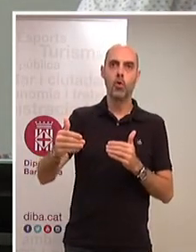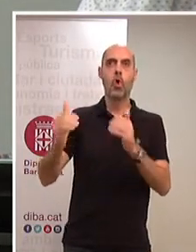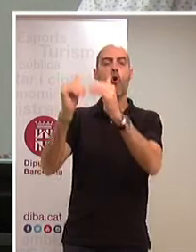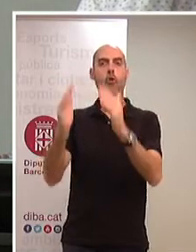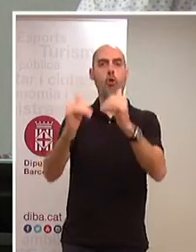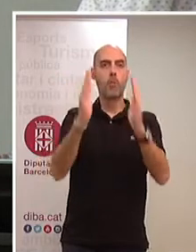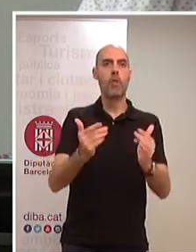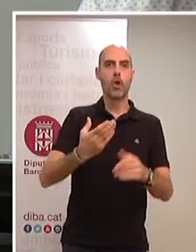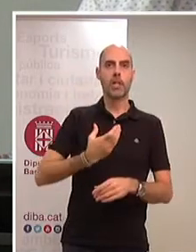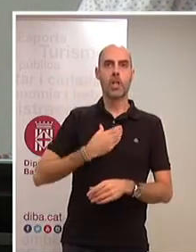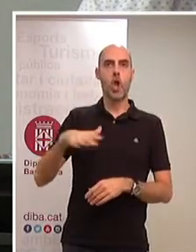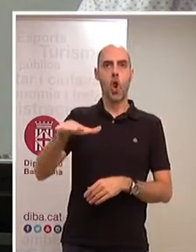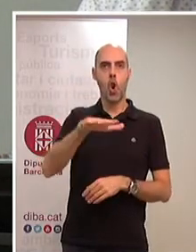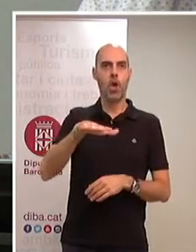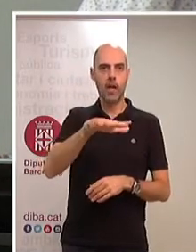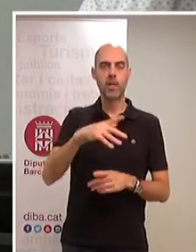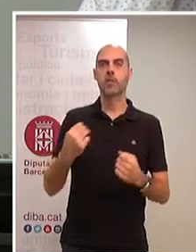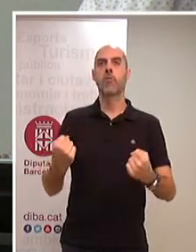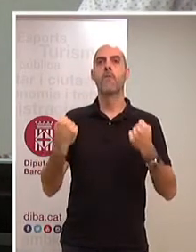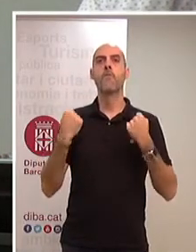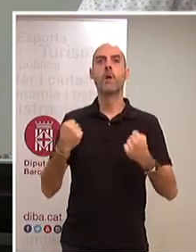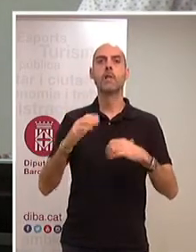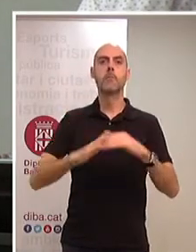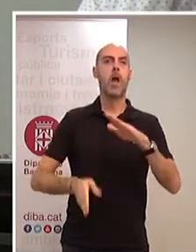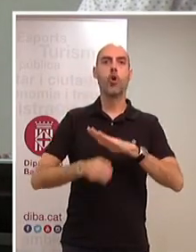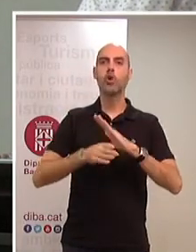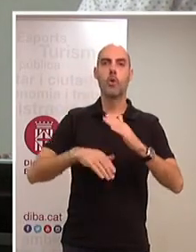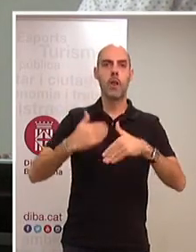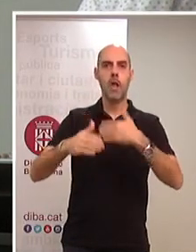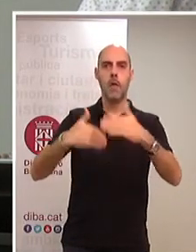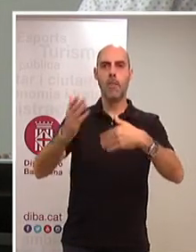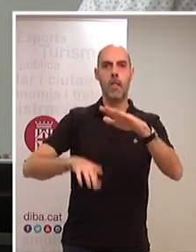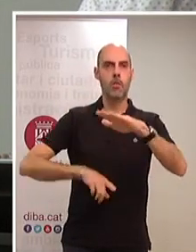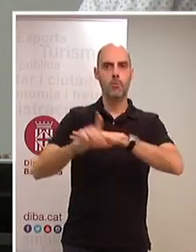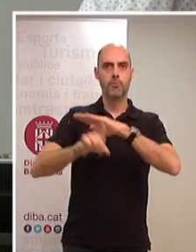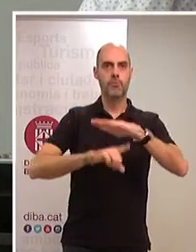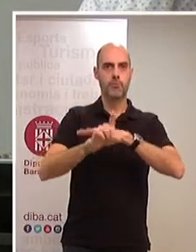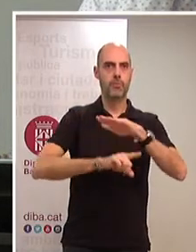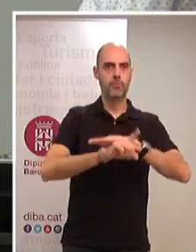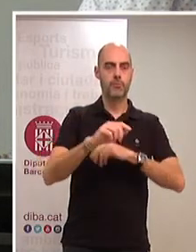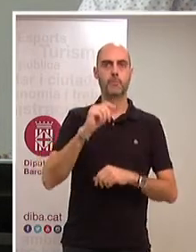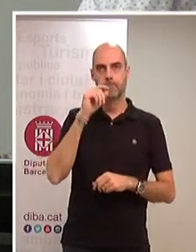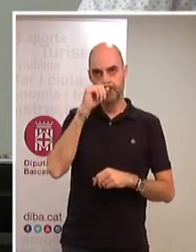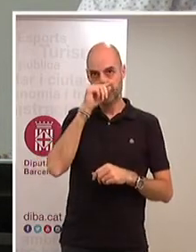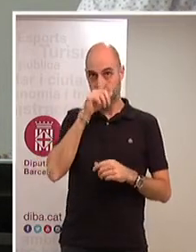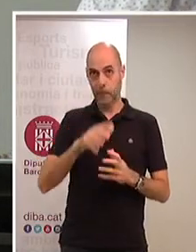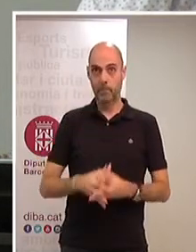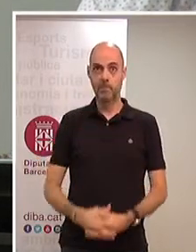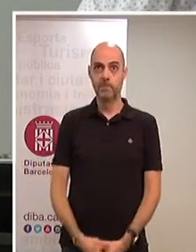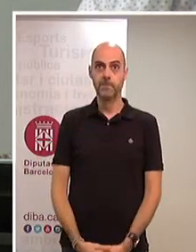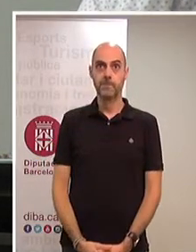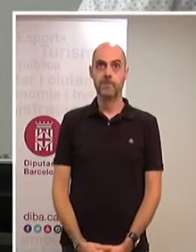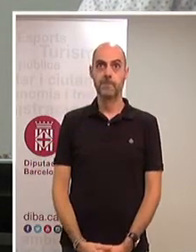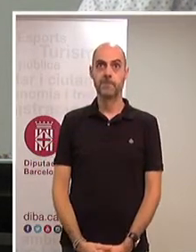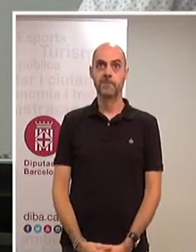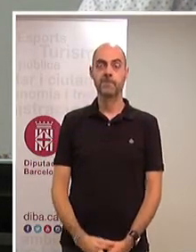locals que tinguin aquesta fortalesa per avançar en els reptes que ens depara el futur. També vull